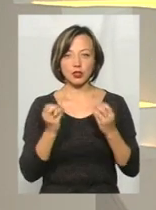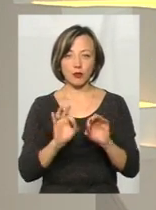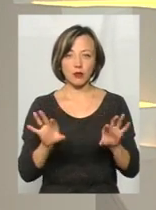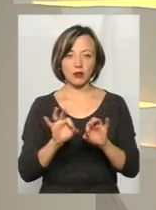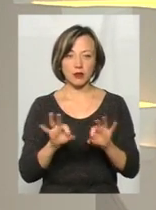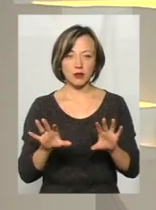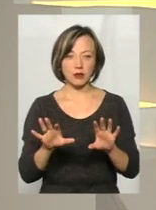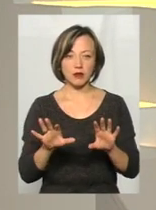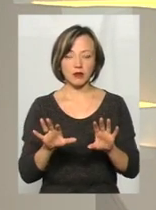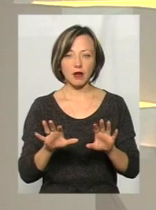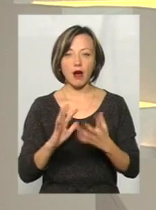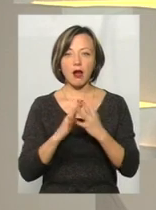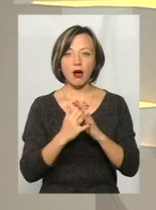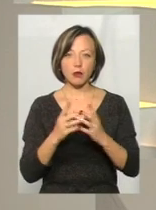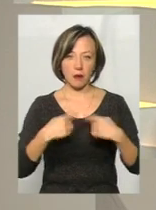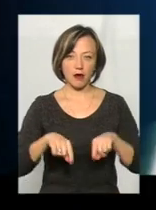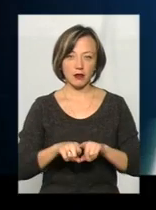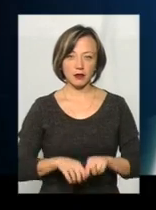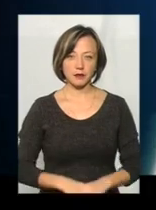коментар від Аграрної партії.